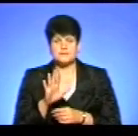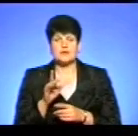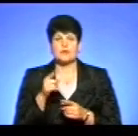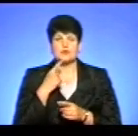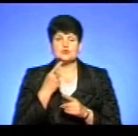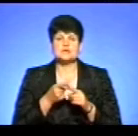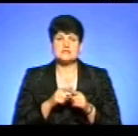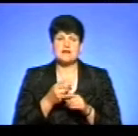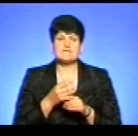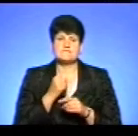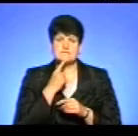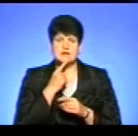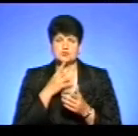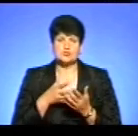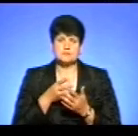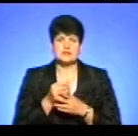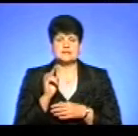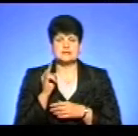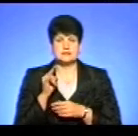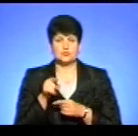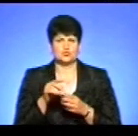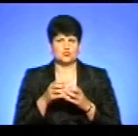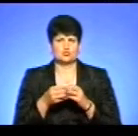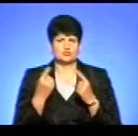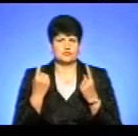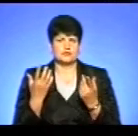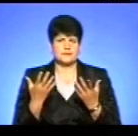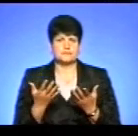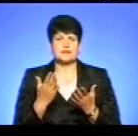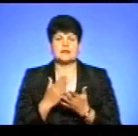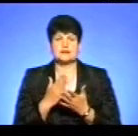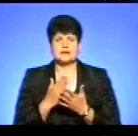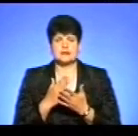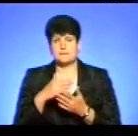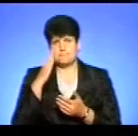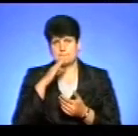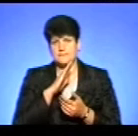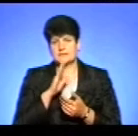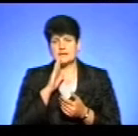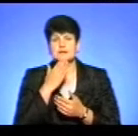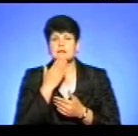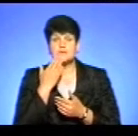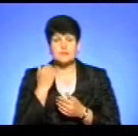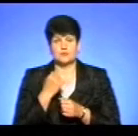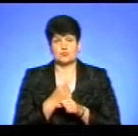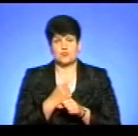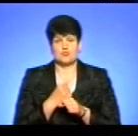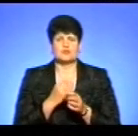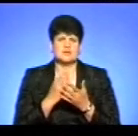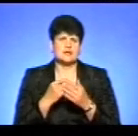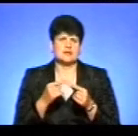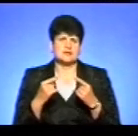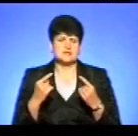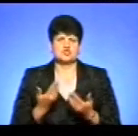дійсно дуже важко сплачувати за дитину таку суму, адже є батьки, які не мають роботи, різні є